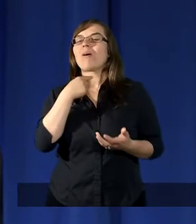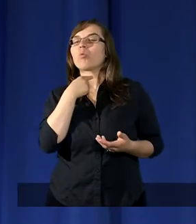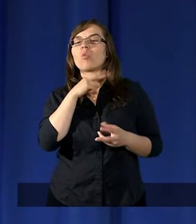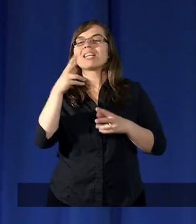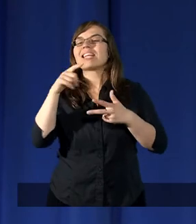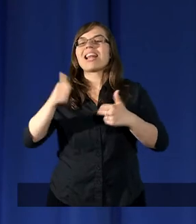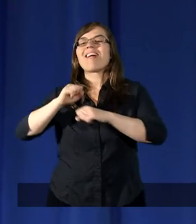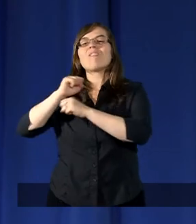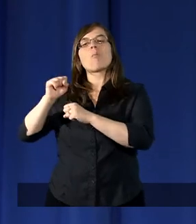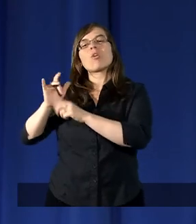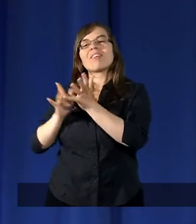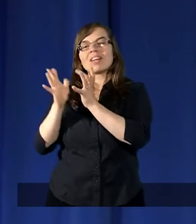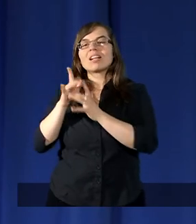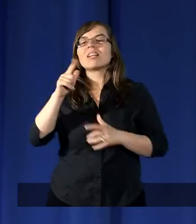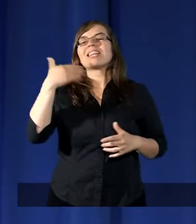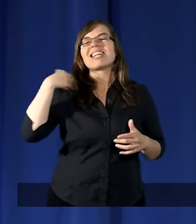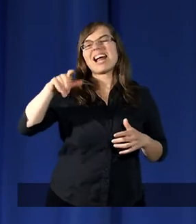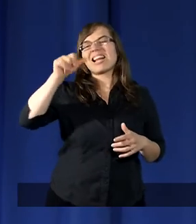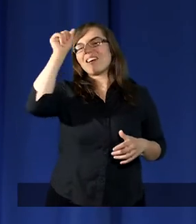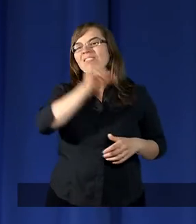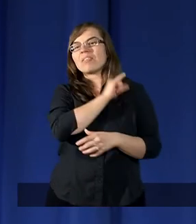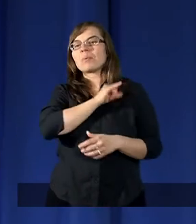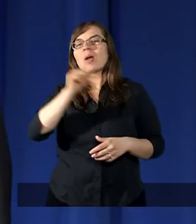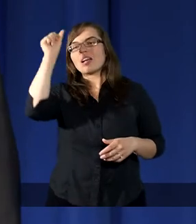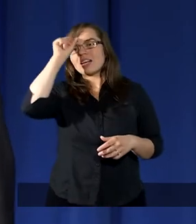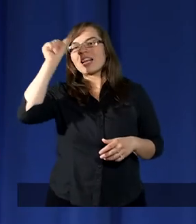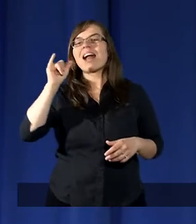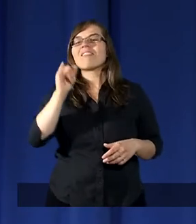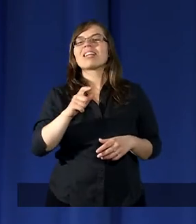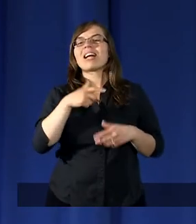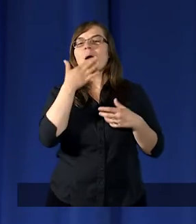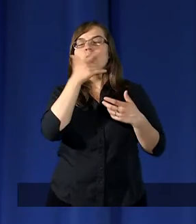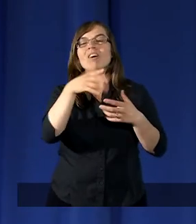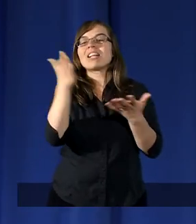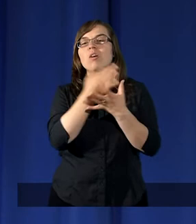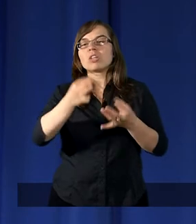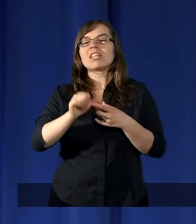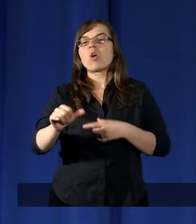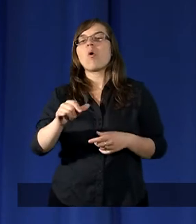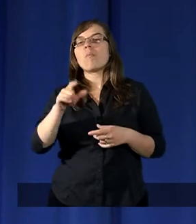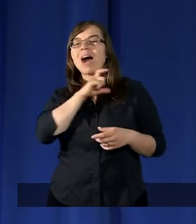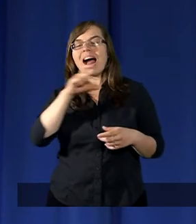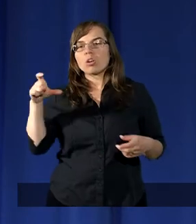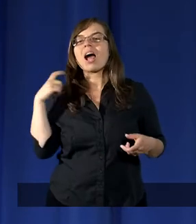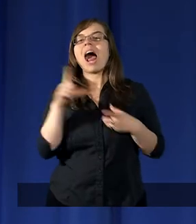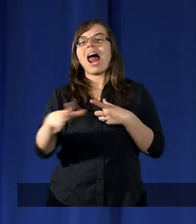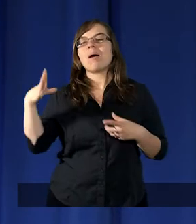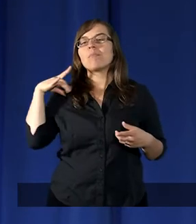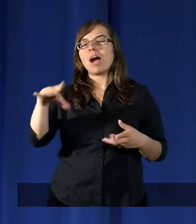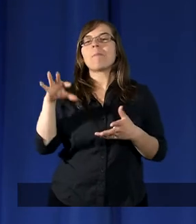Ja nie chcę wymieniać ich nazwiska, niektórzy są pastorami w tej chwili, ale była tam pewna